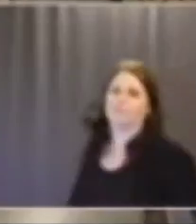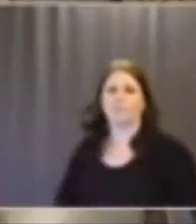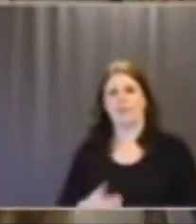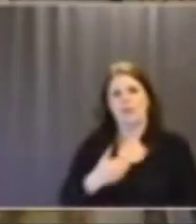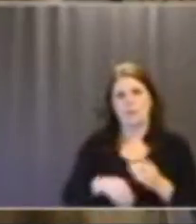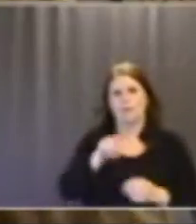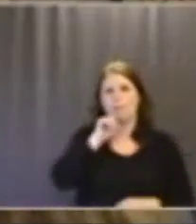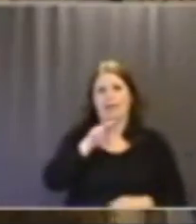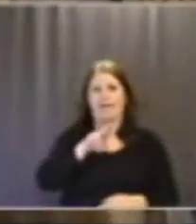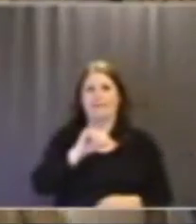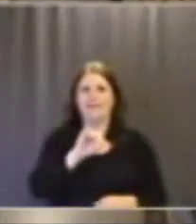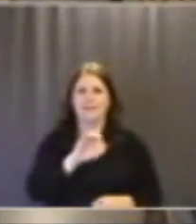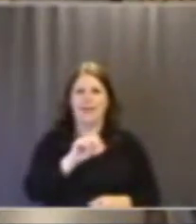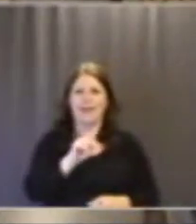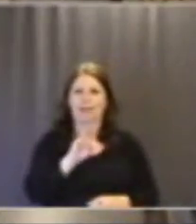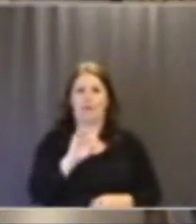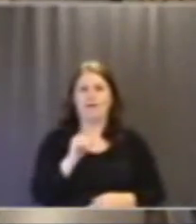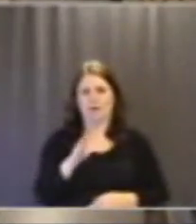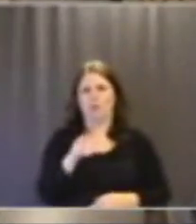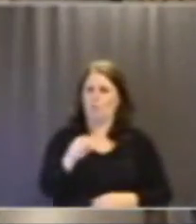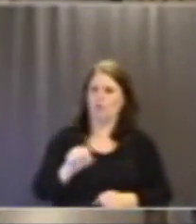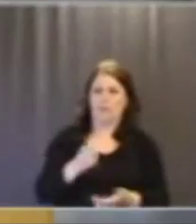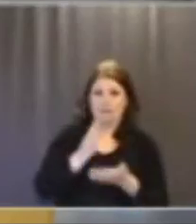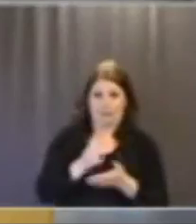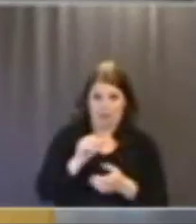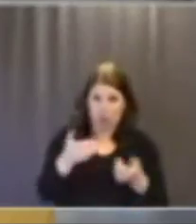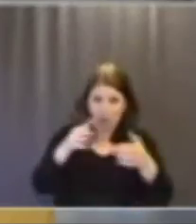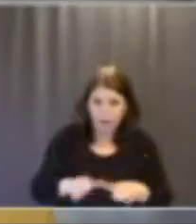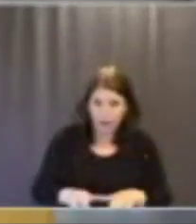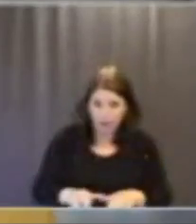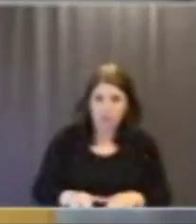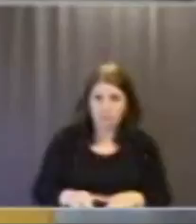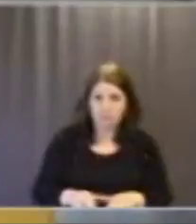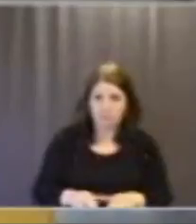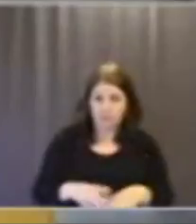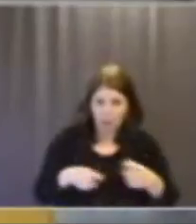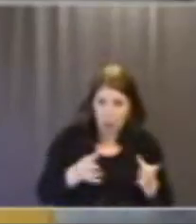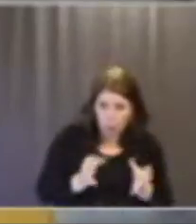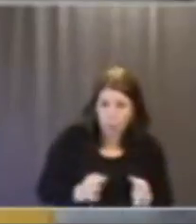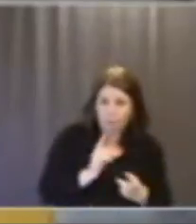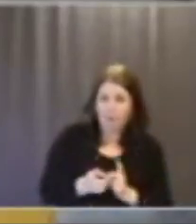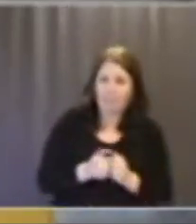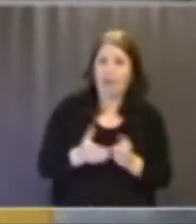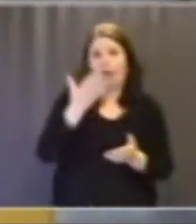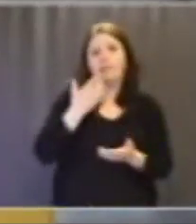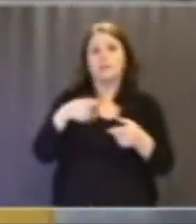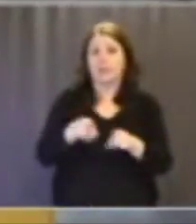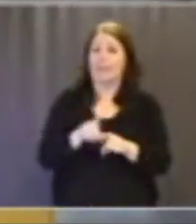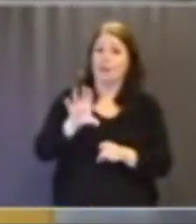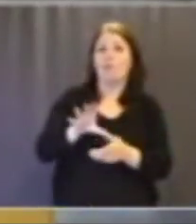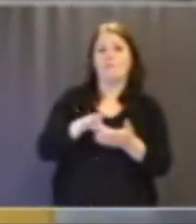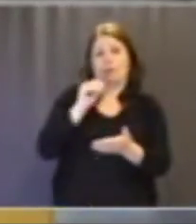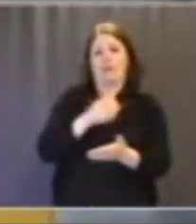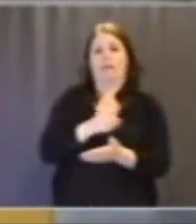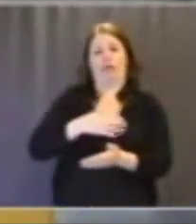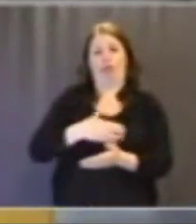Slutreplik, Nils-Erik Daveli. Du får ju bestämma det. Antingen så du bestämt är att den läggas ner oavsett. Och då kan man acceptera att den uppfattning står ni för